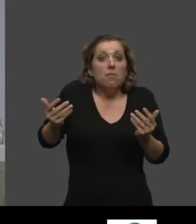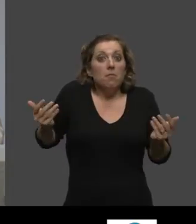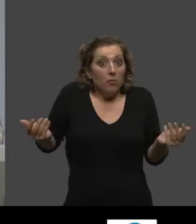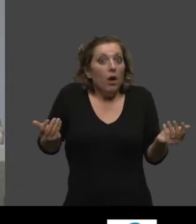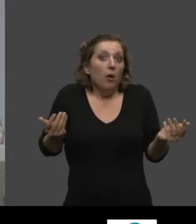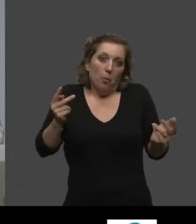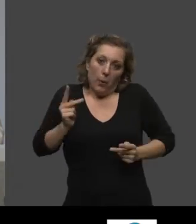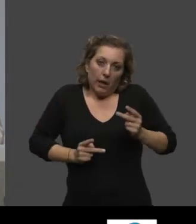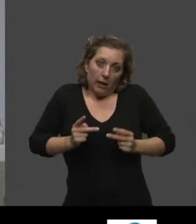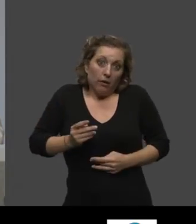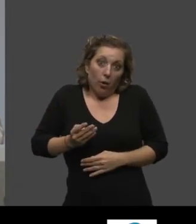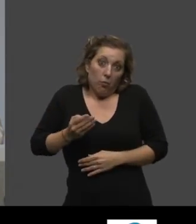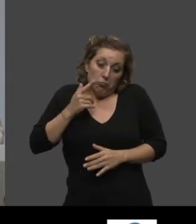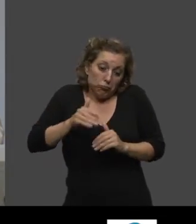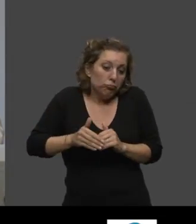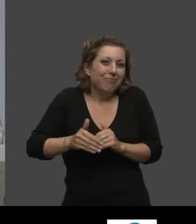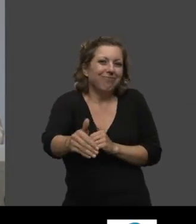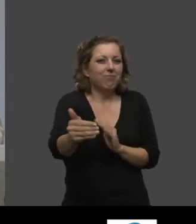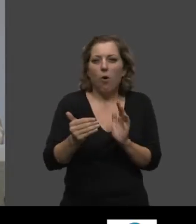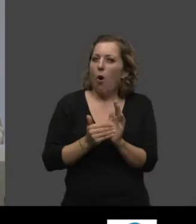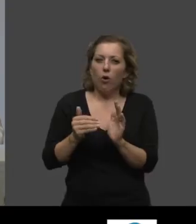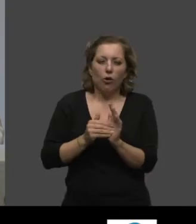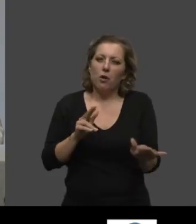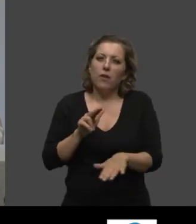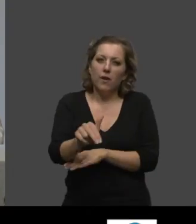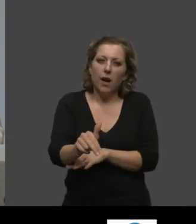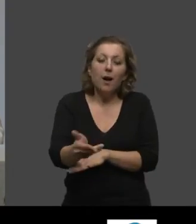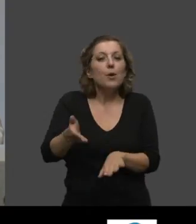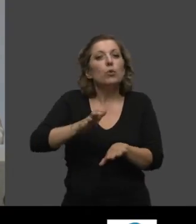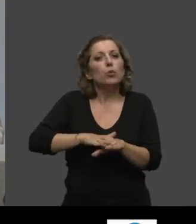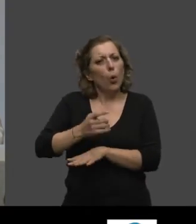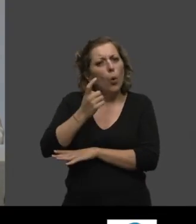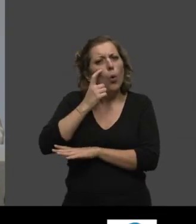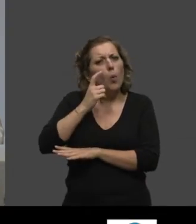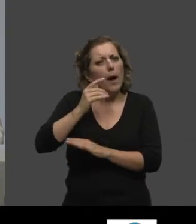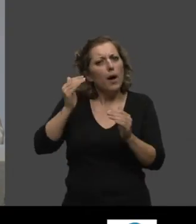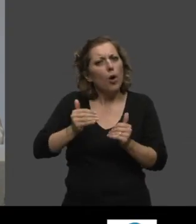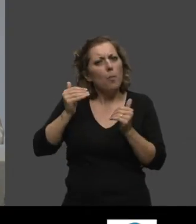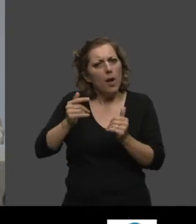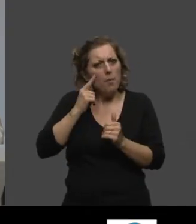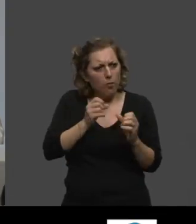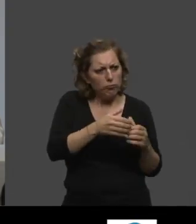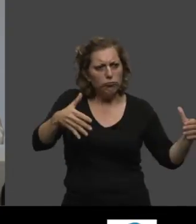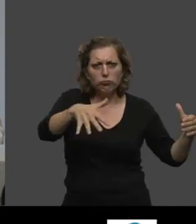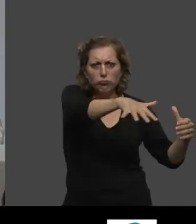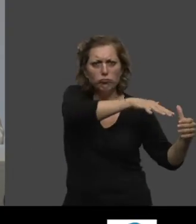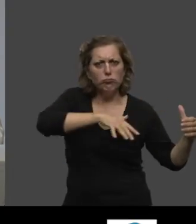qui nécessitera un certain nombre d'années, mais on remarque tout de même un intérêt croissant